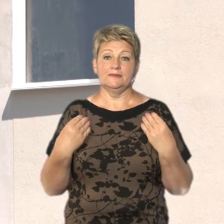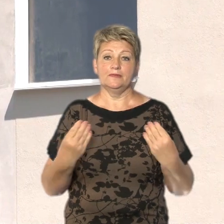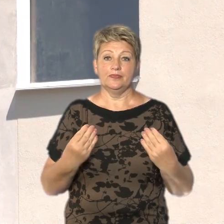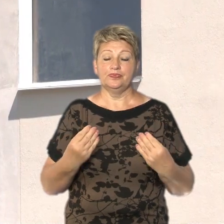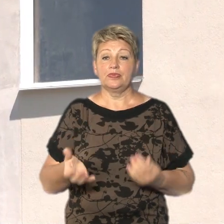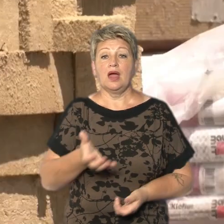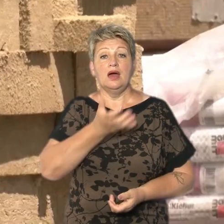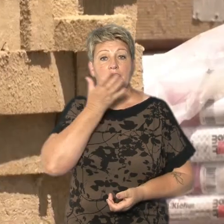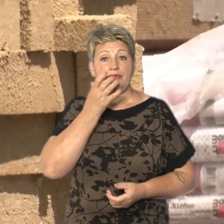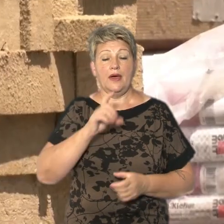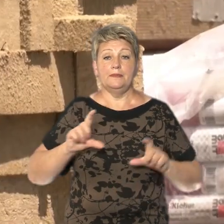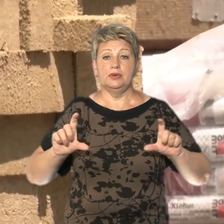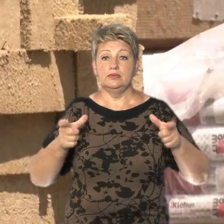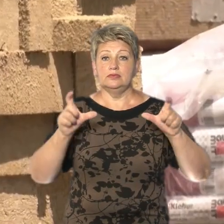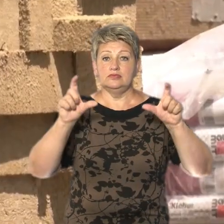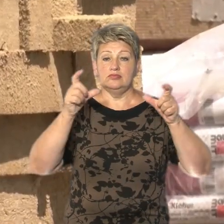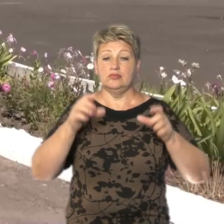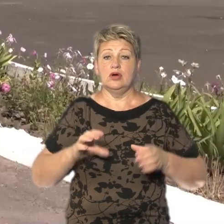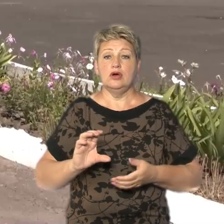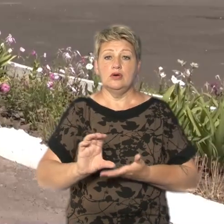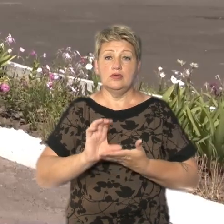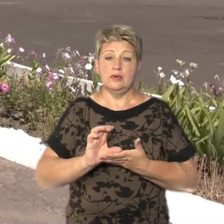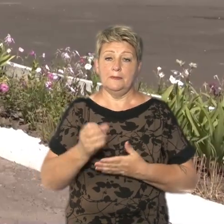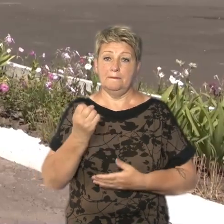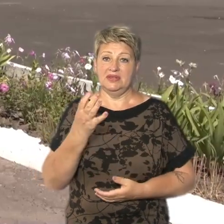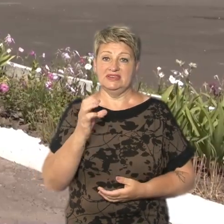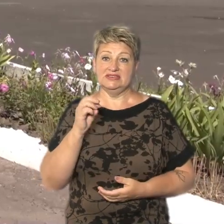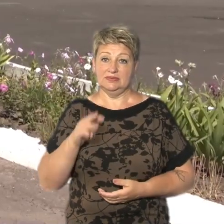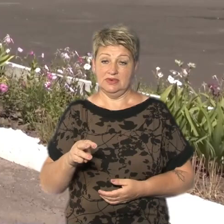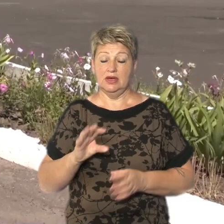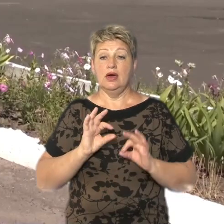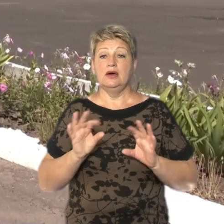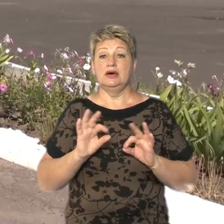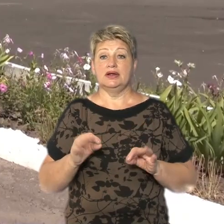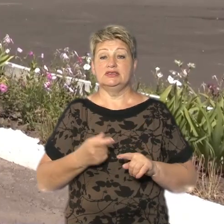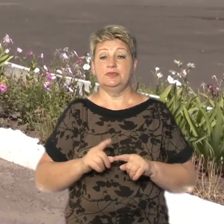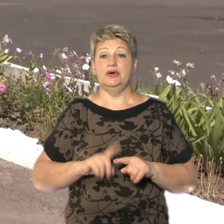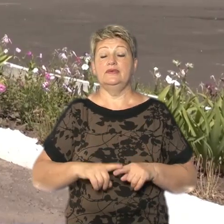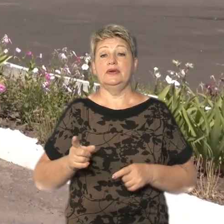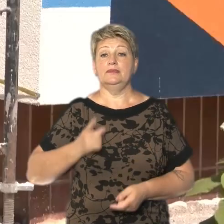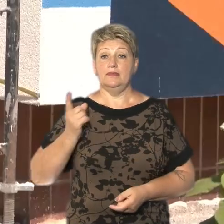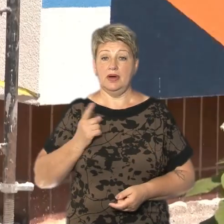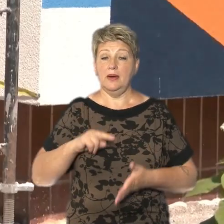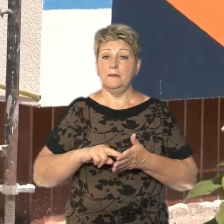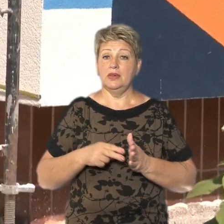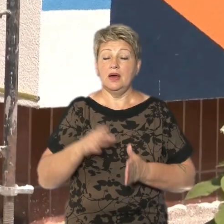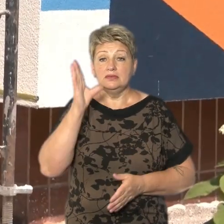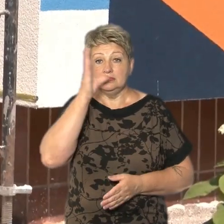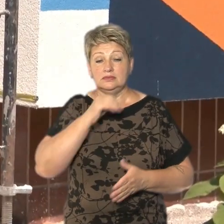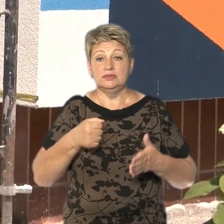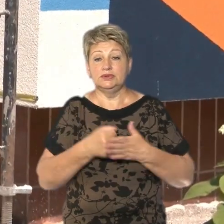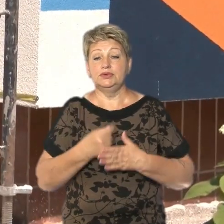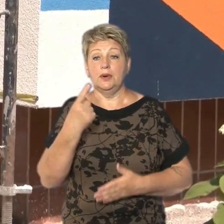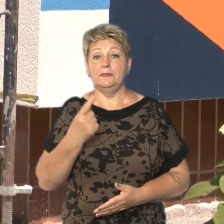завтовшки 15 сантиметрів, говорить Павло Павленко, організатор цього робочого процесу. Планують все встигнути до 1